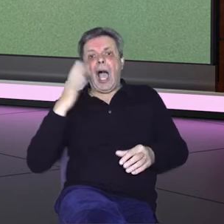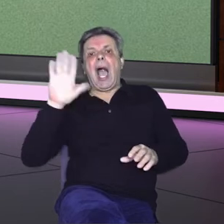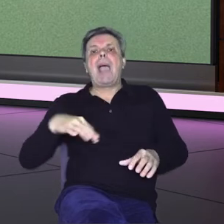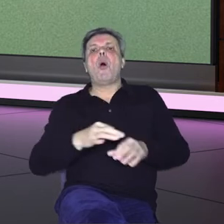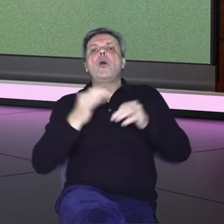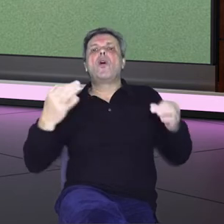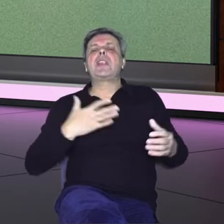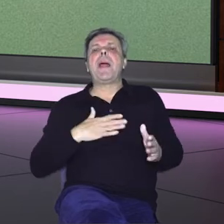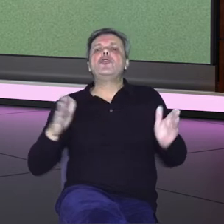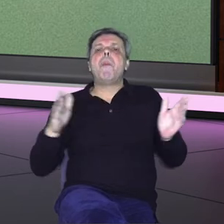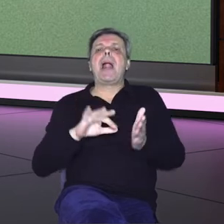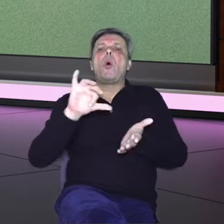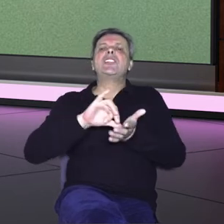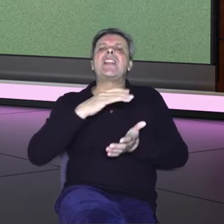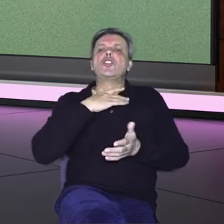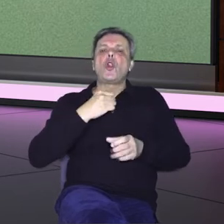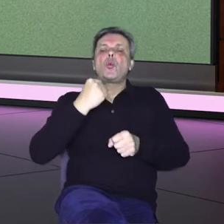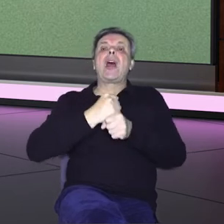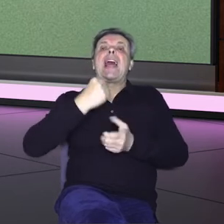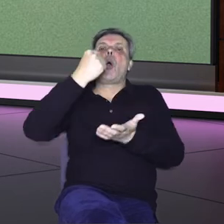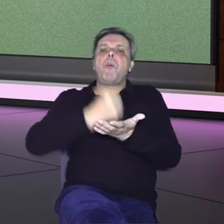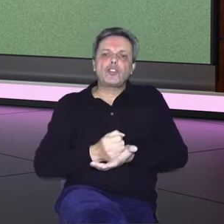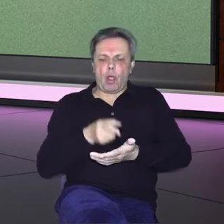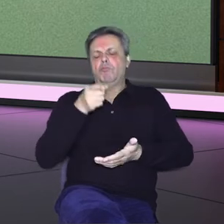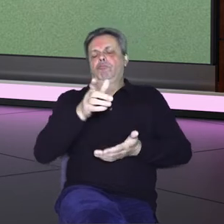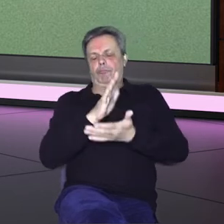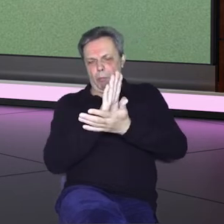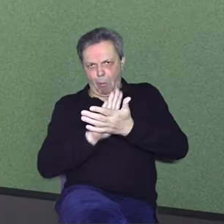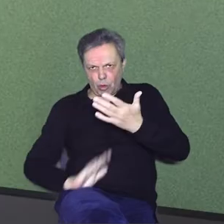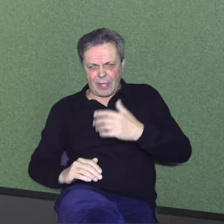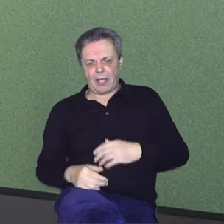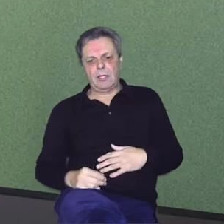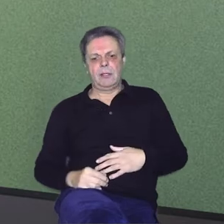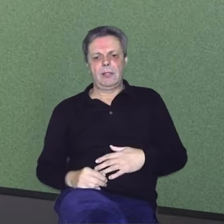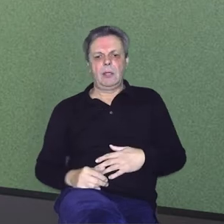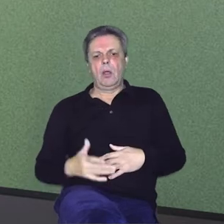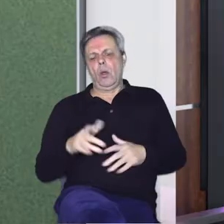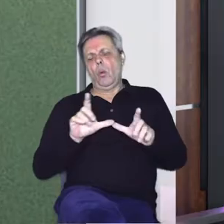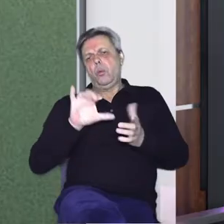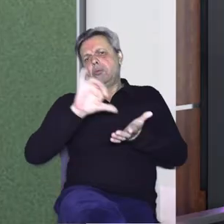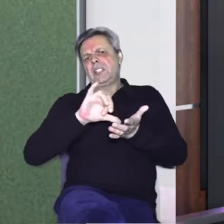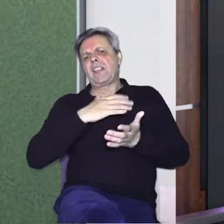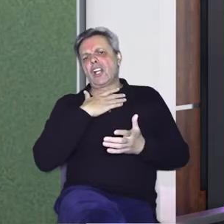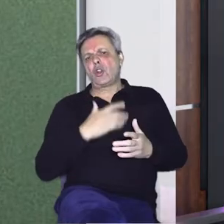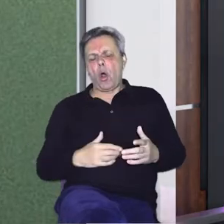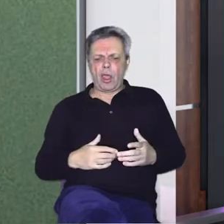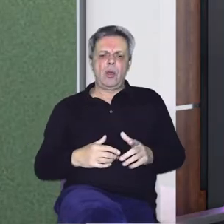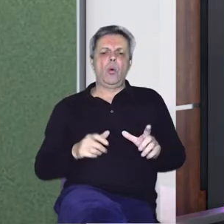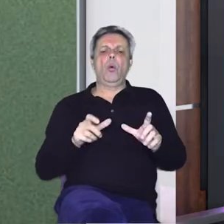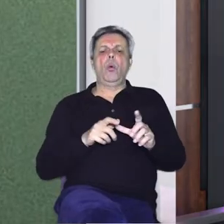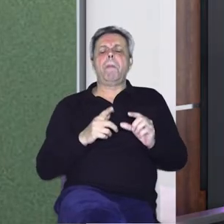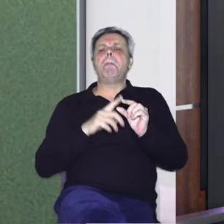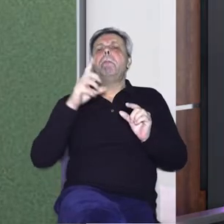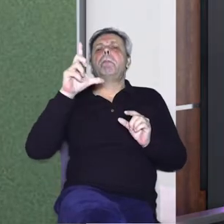otvoriti našu malu srednjoj školsku radio postaju. I tako je to krenulo. U kojoj školi? U srednjoj školi Fran Andrija Kačića